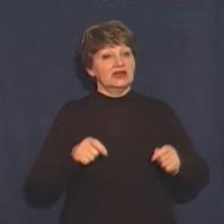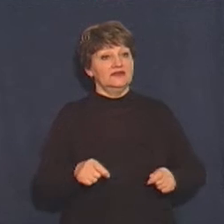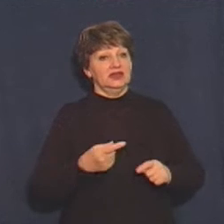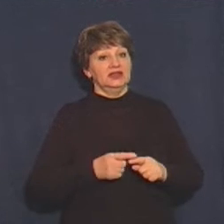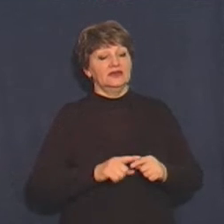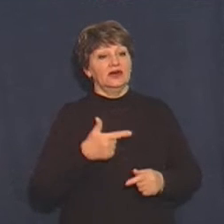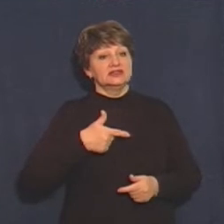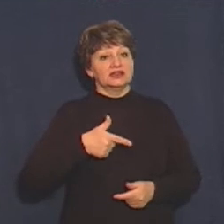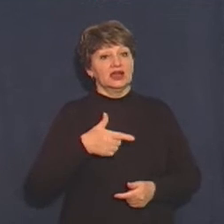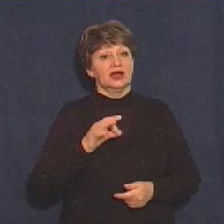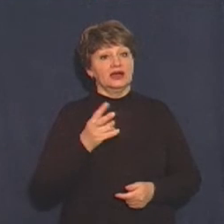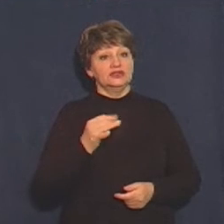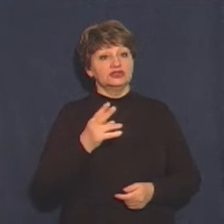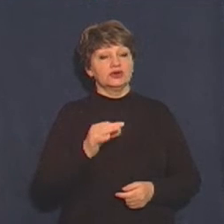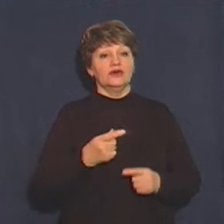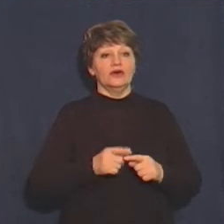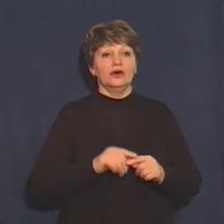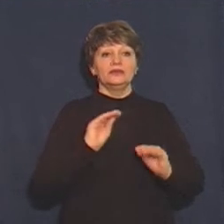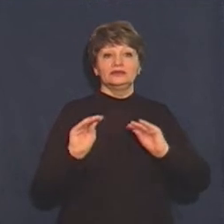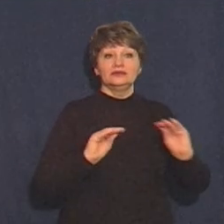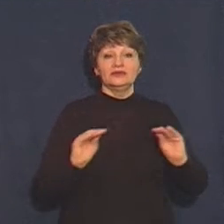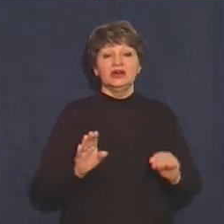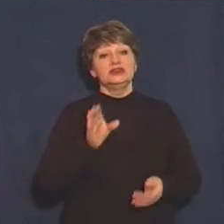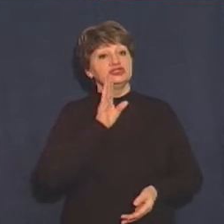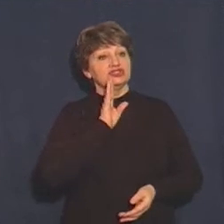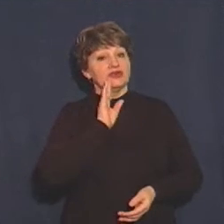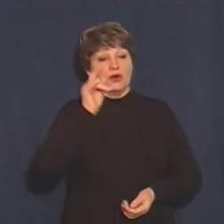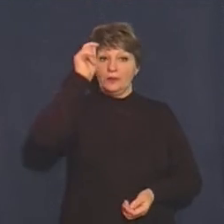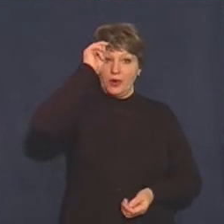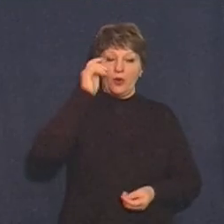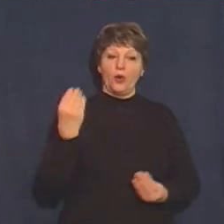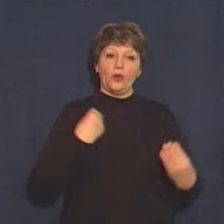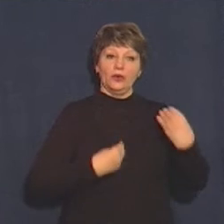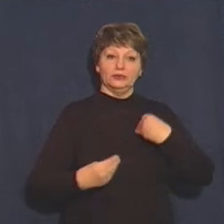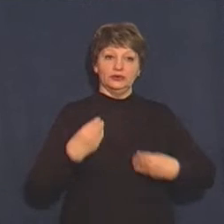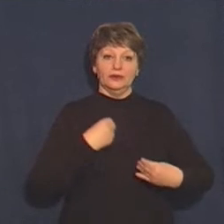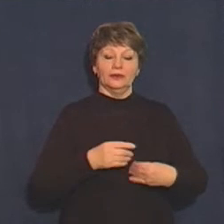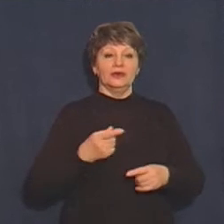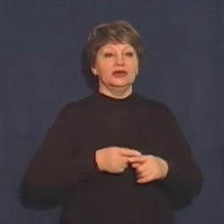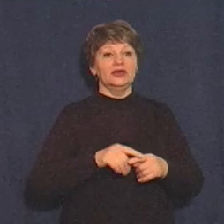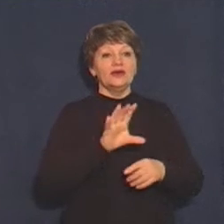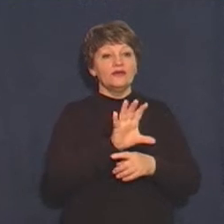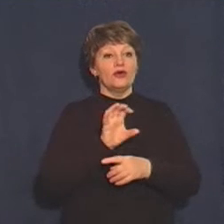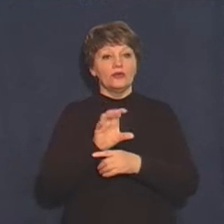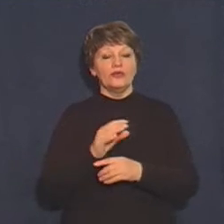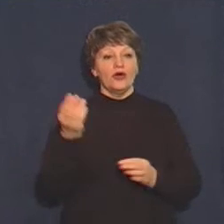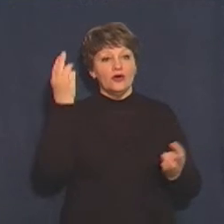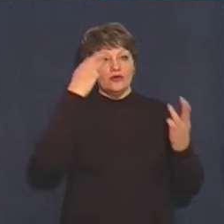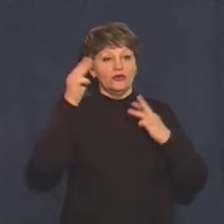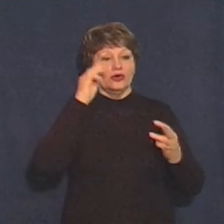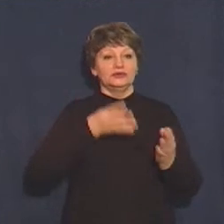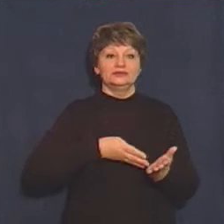Сергія Ганицького, колекція міститиме зразки жіночого та чоловічого одягу, а також світлини із фотоателіє. Чим